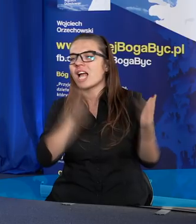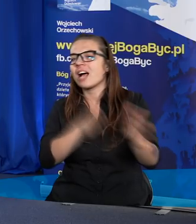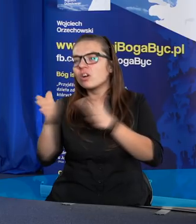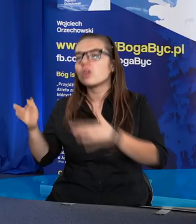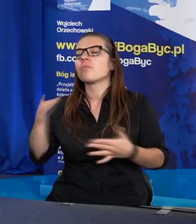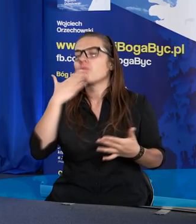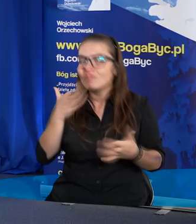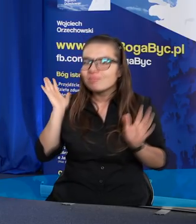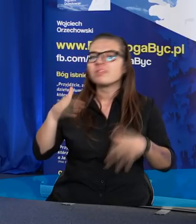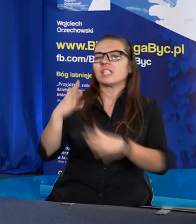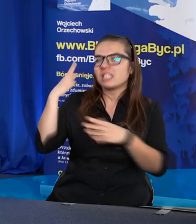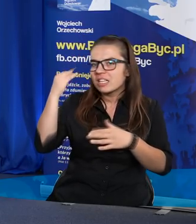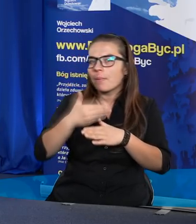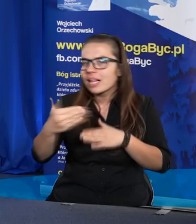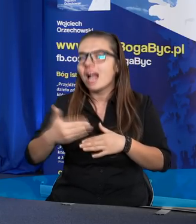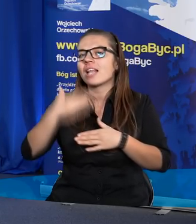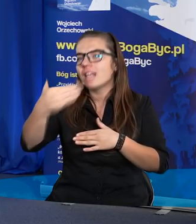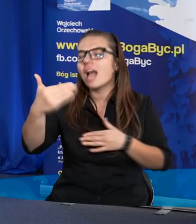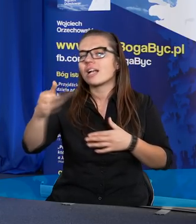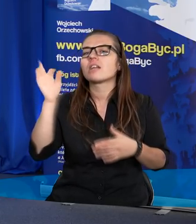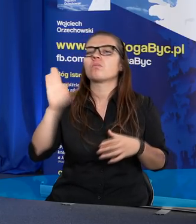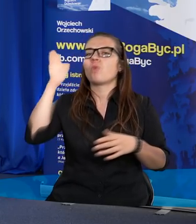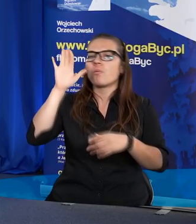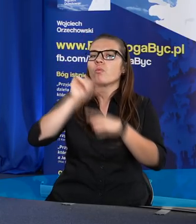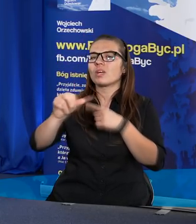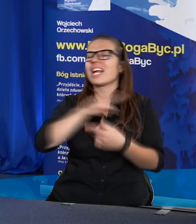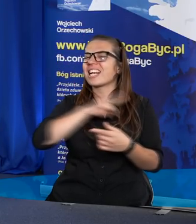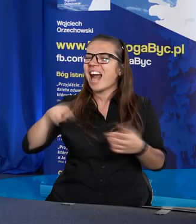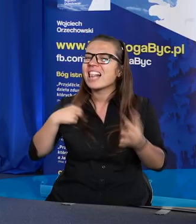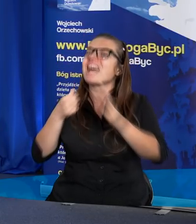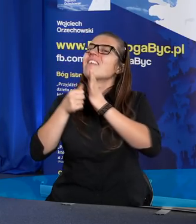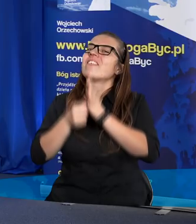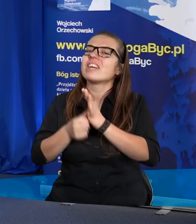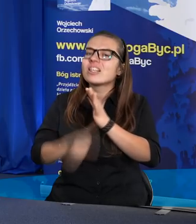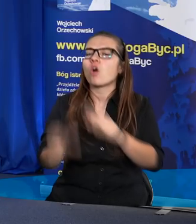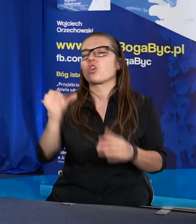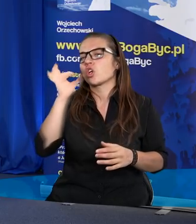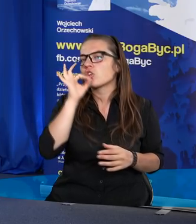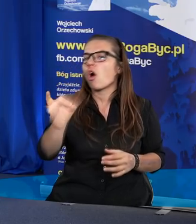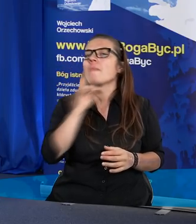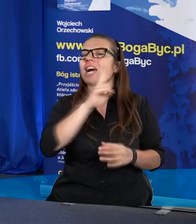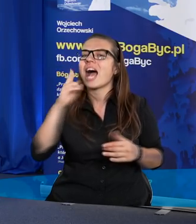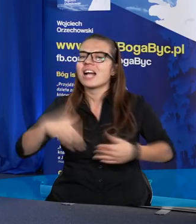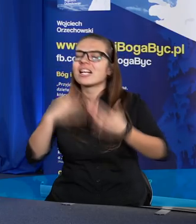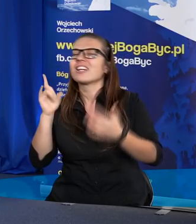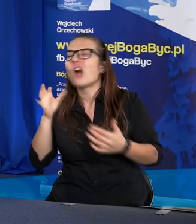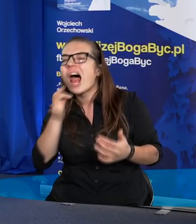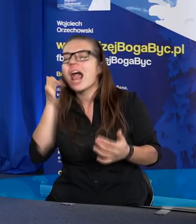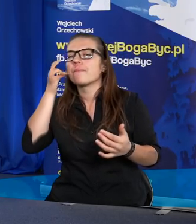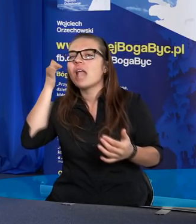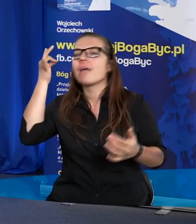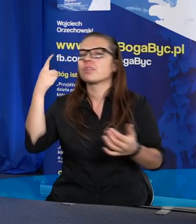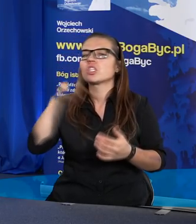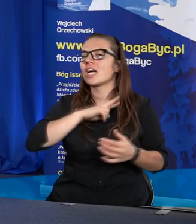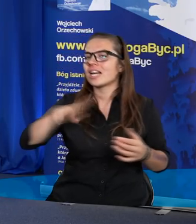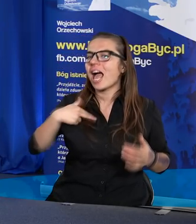budzimy, mówimy idziemy dalej, bo Bóg jest dla nas wyjątkowy, jest dobry i każdego dnia coraz lepszy, niż nam się